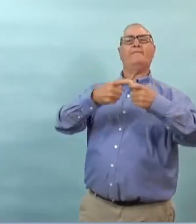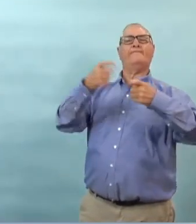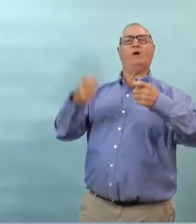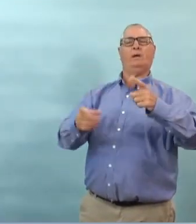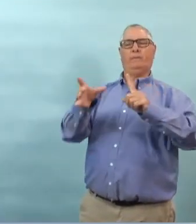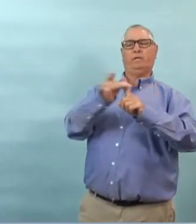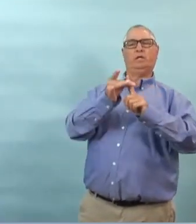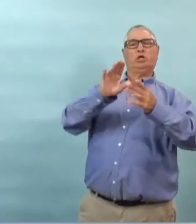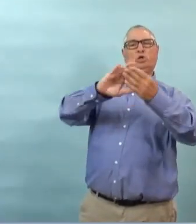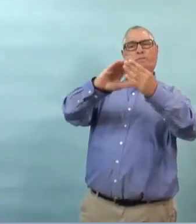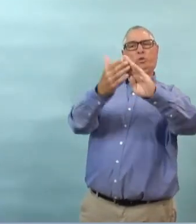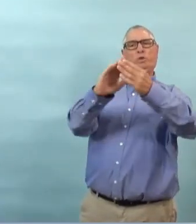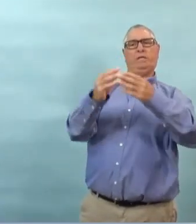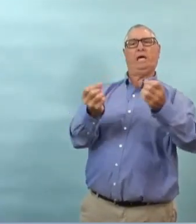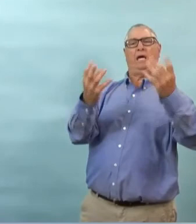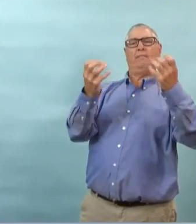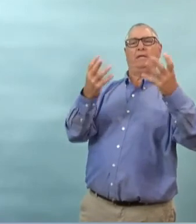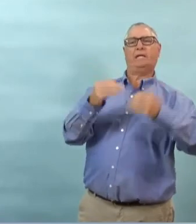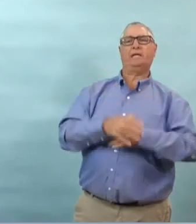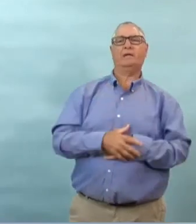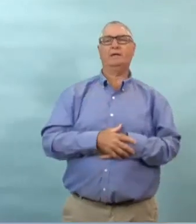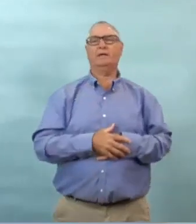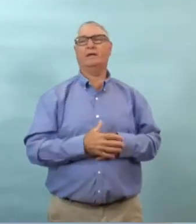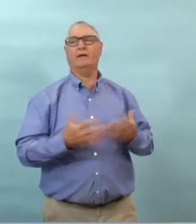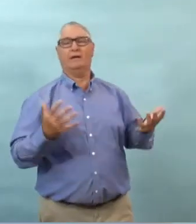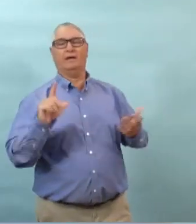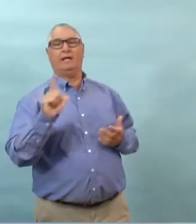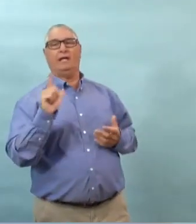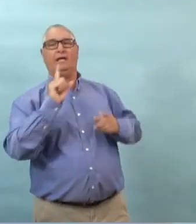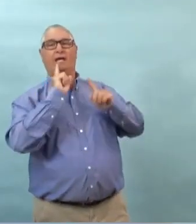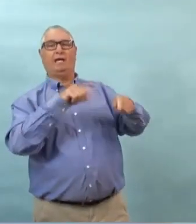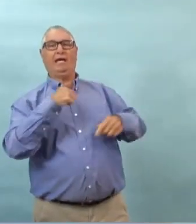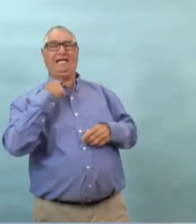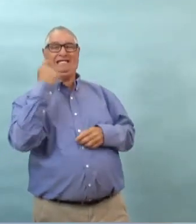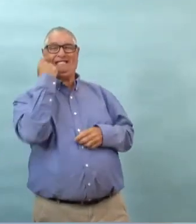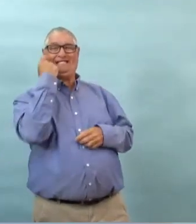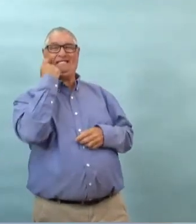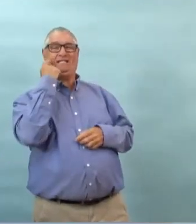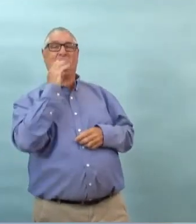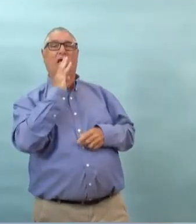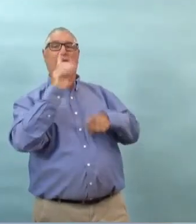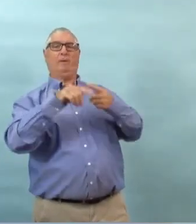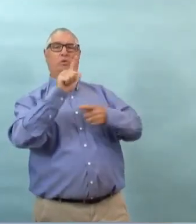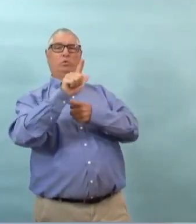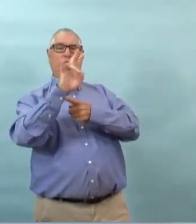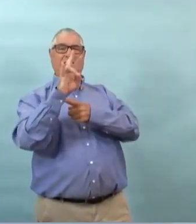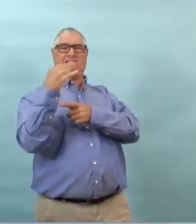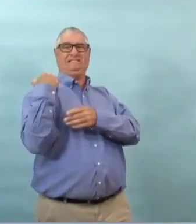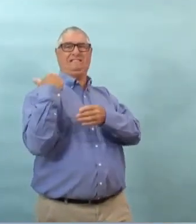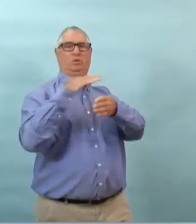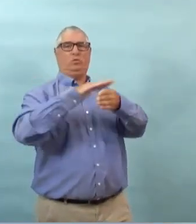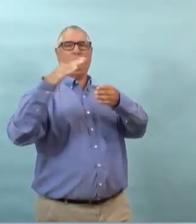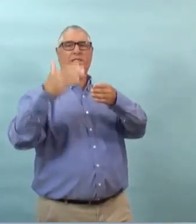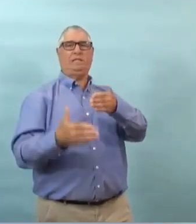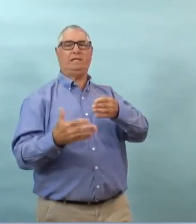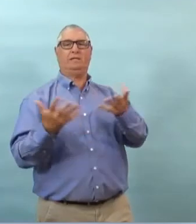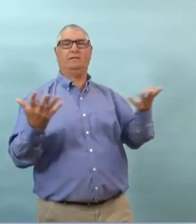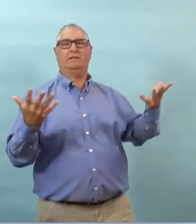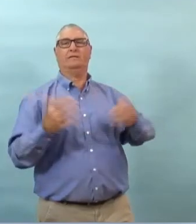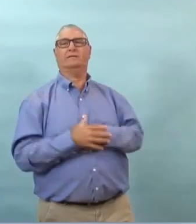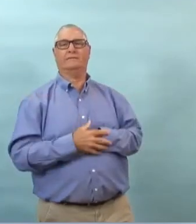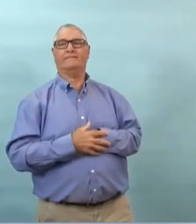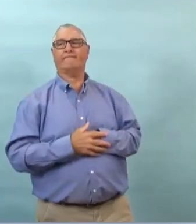combien sont justement des cas de transmission communautaire bon je parle spécifiquement des cas qui sont survenus ce week-end